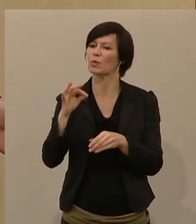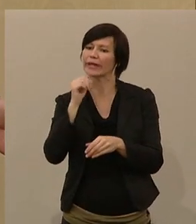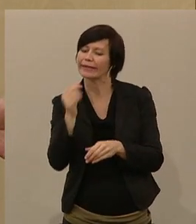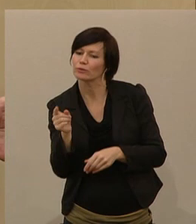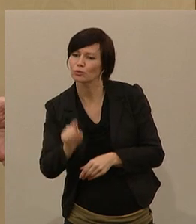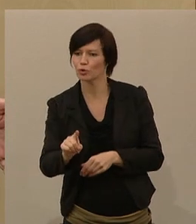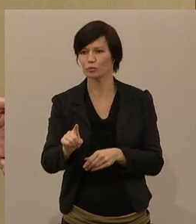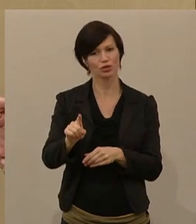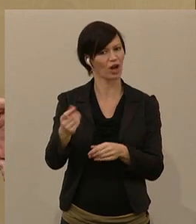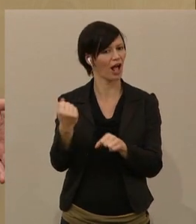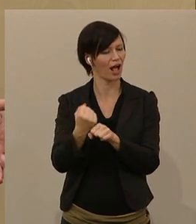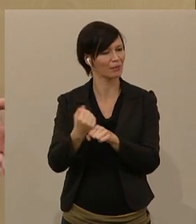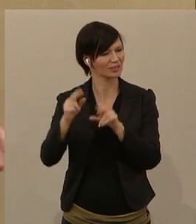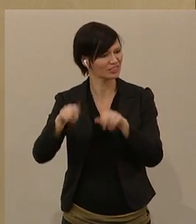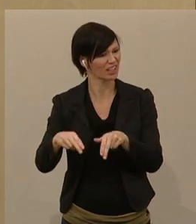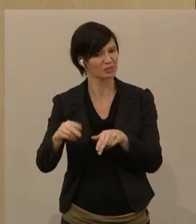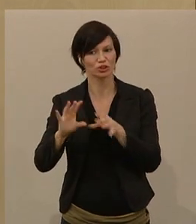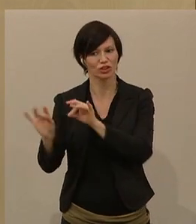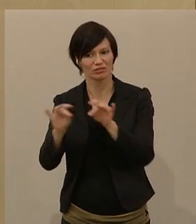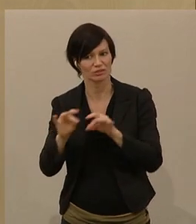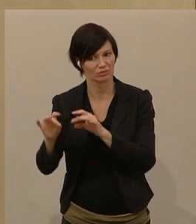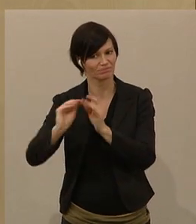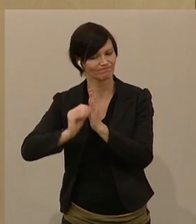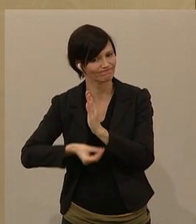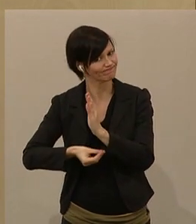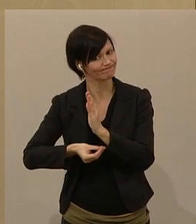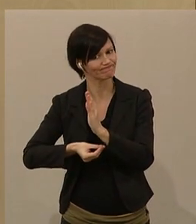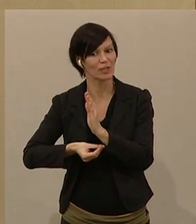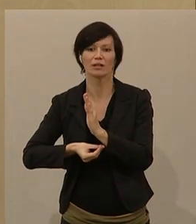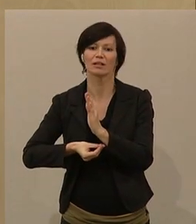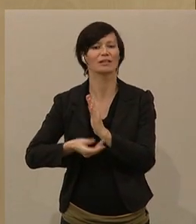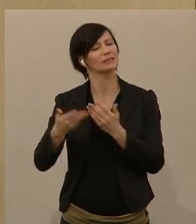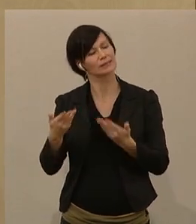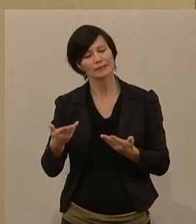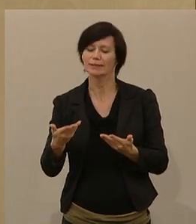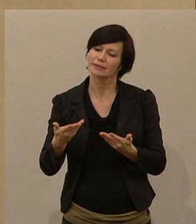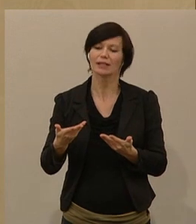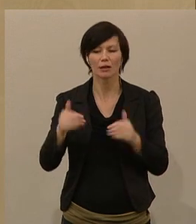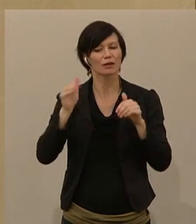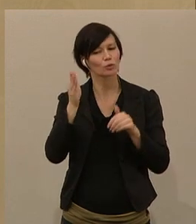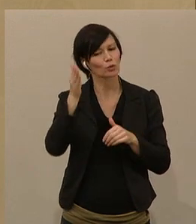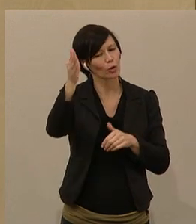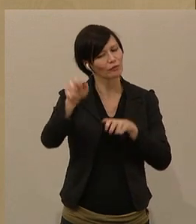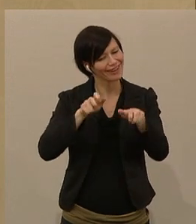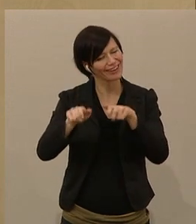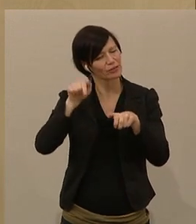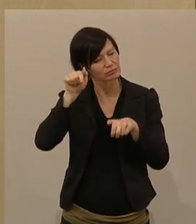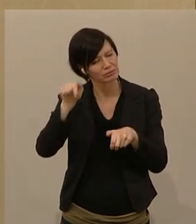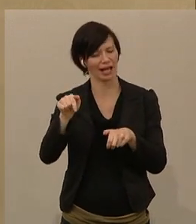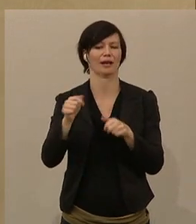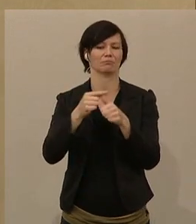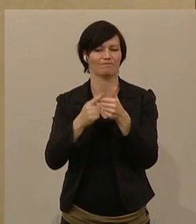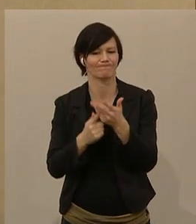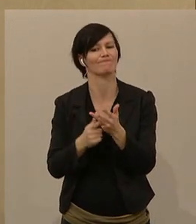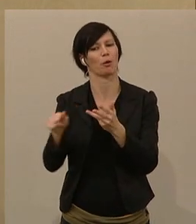öffentlichen Dienst die Arbeitsplatzsicherheit. Hier muss jede künftige Regierung ansetzen und wir werden diese Regierung